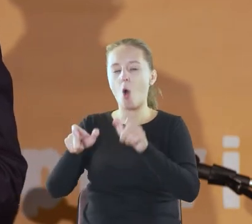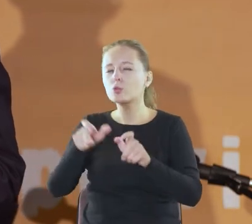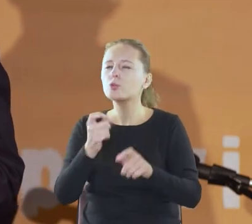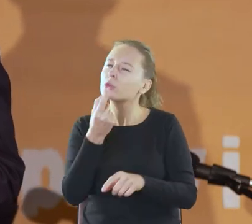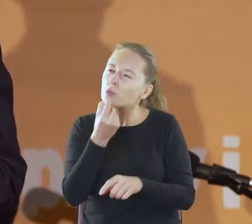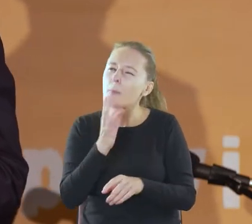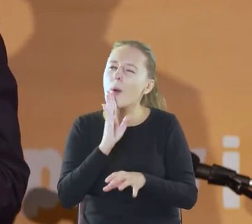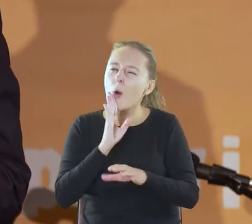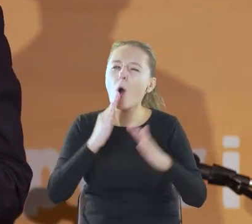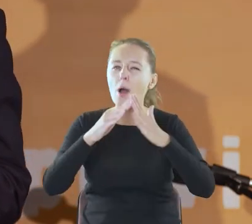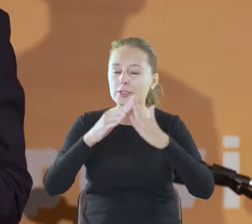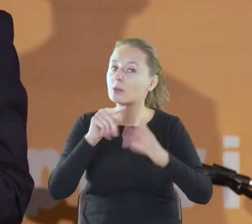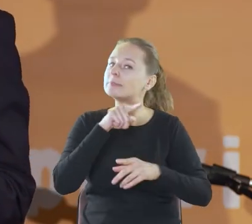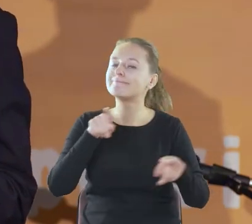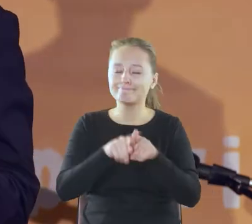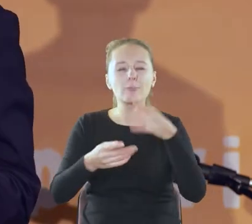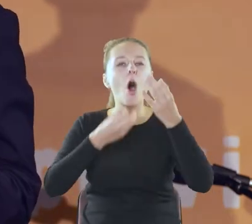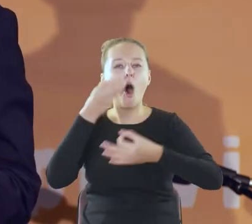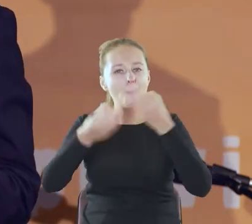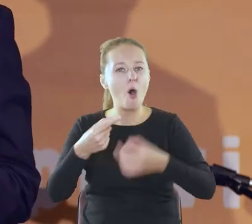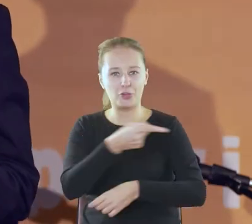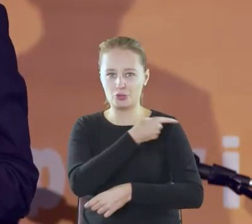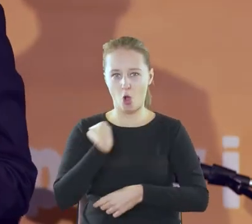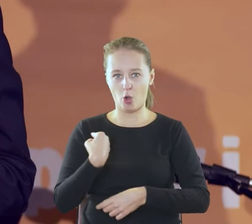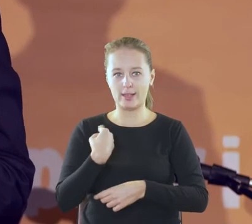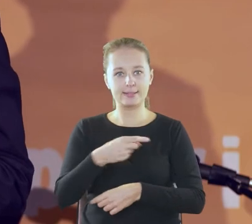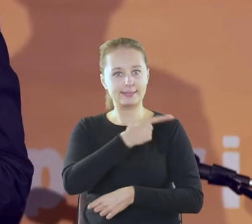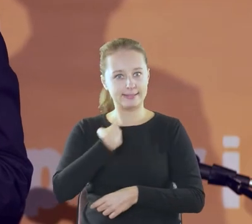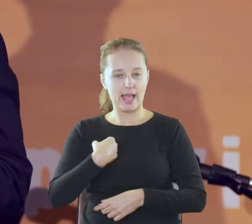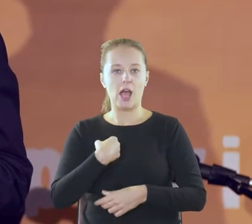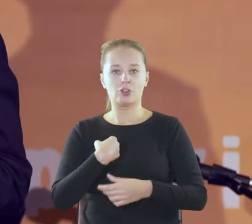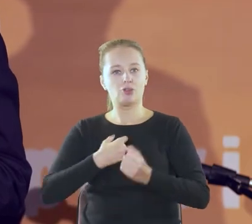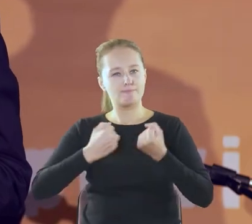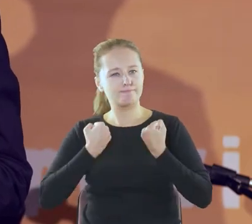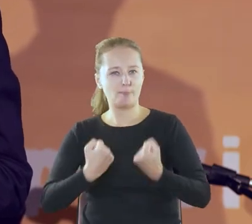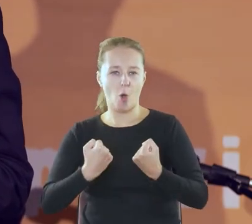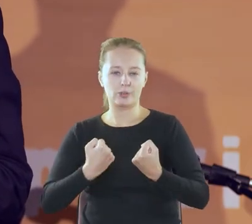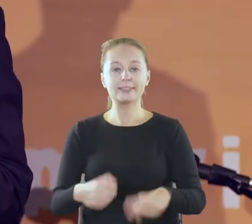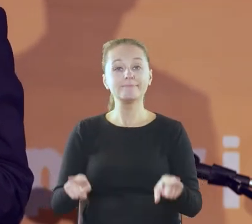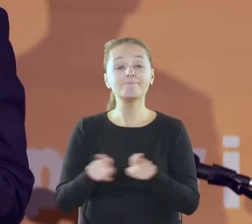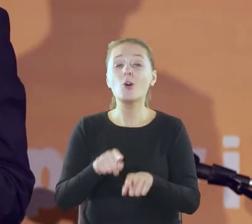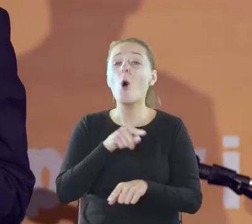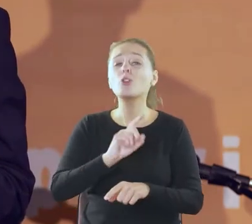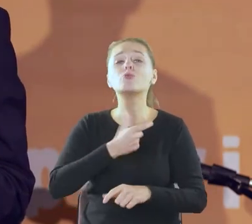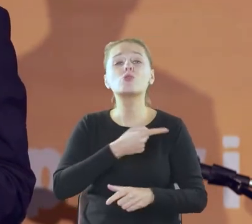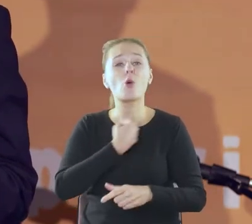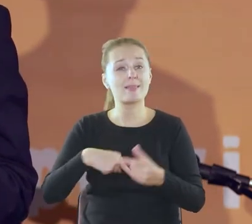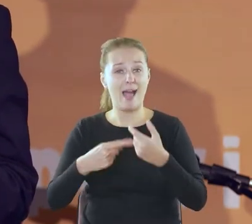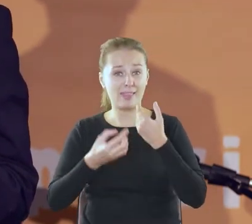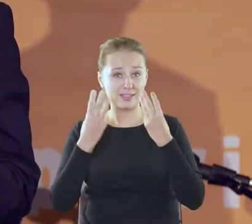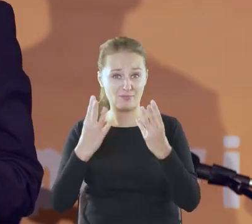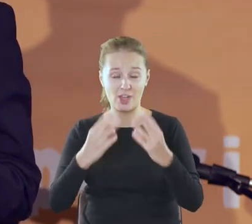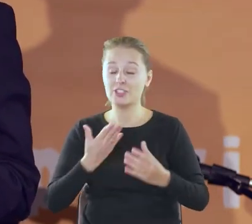namiastkę domu. I to też jest opowieść o nas, o naszym sprawstwie i o tym, co dla nas ważne.